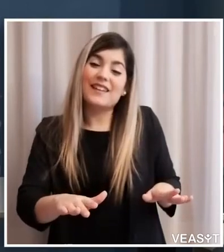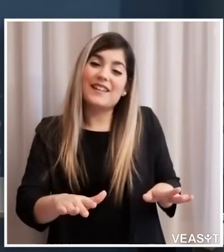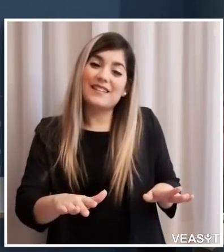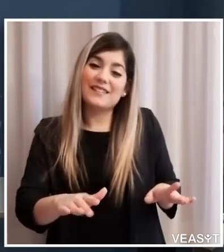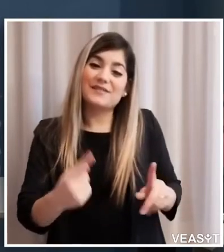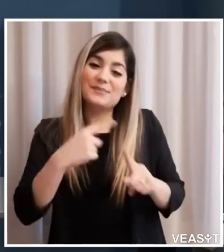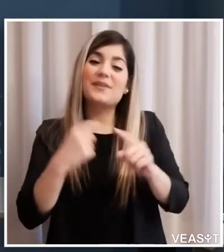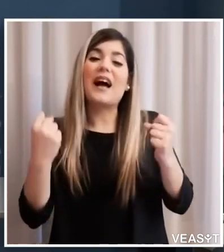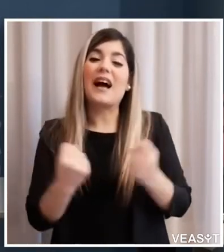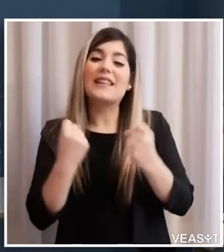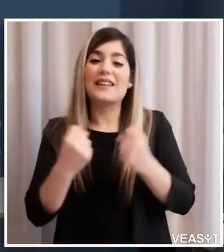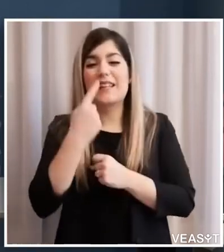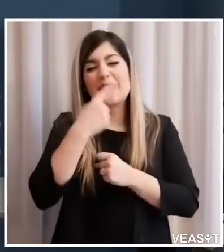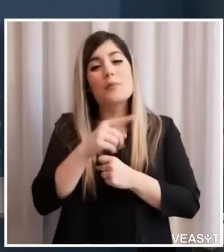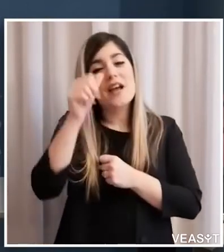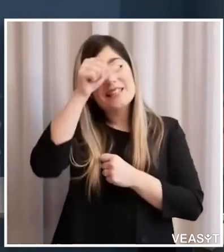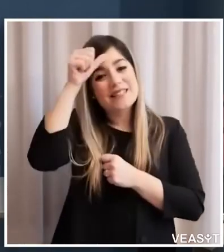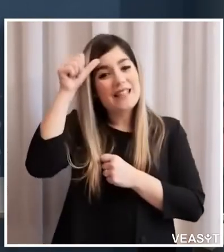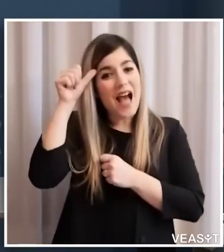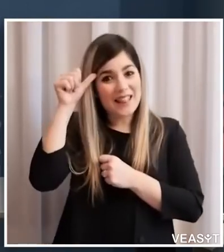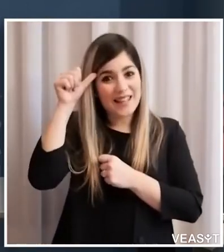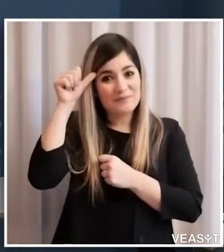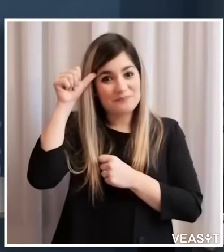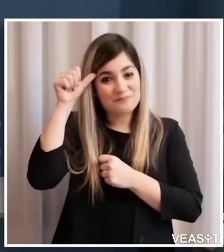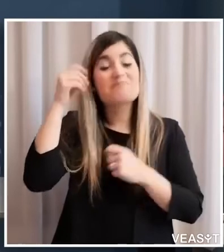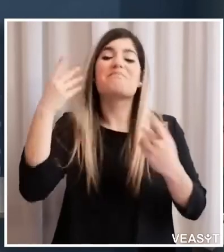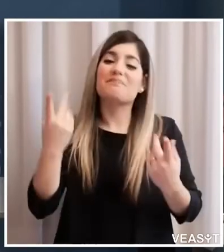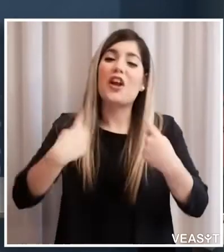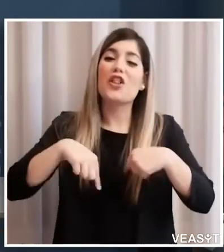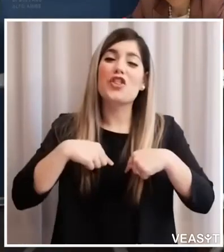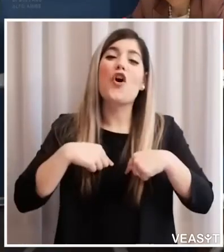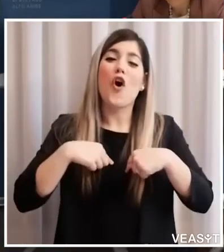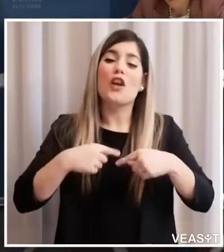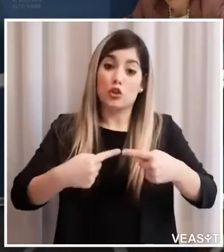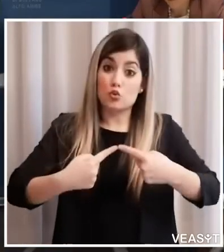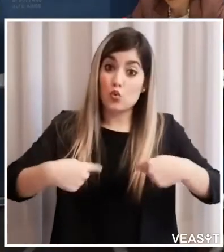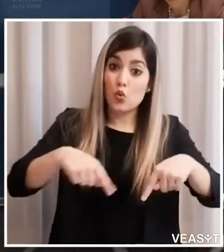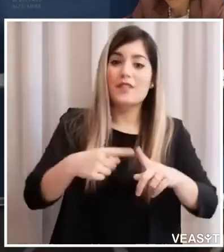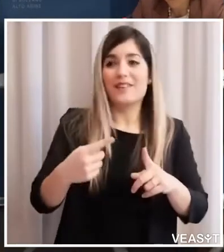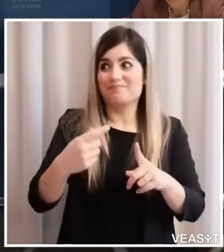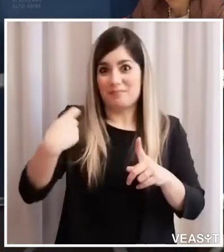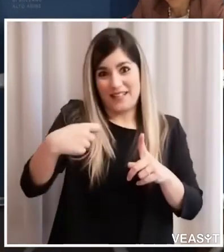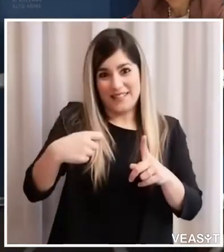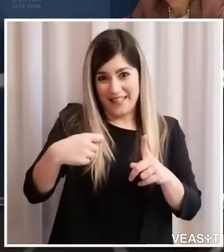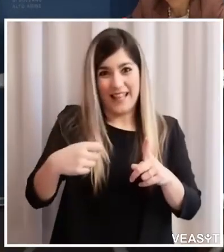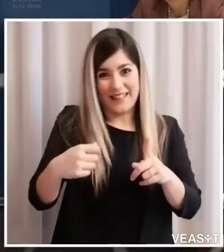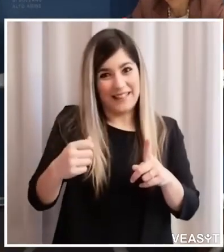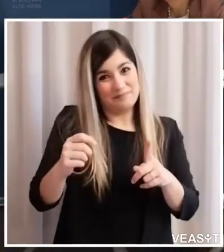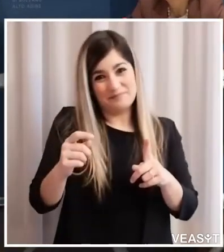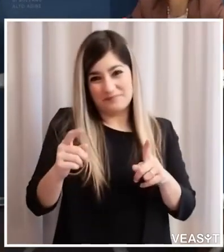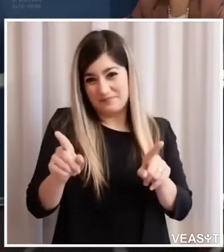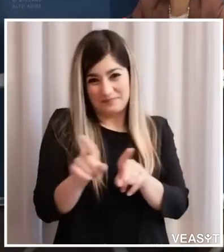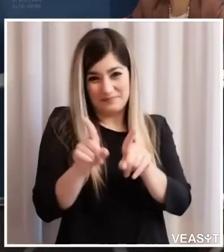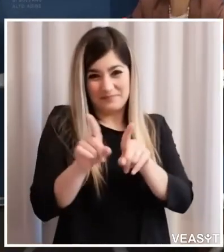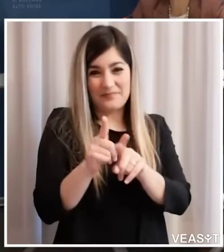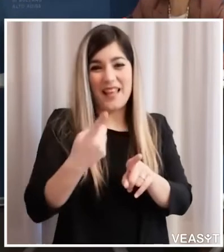estive noi come giunta il presidente in prima linea e noi come membri della giunta premiamo a